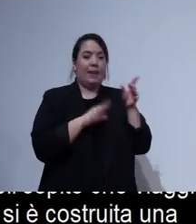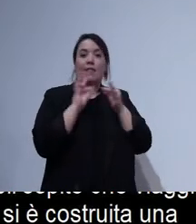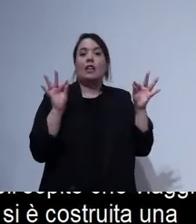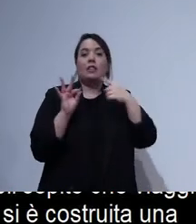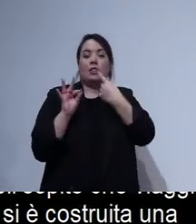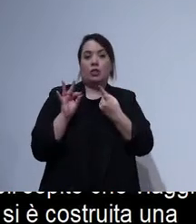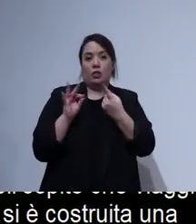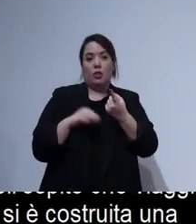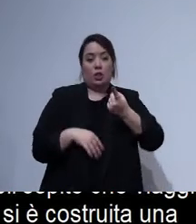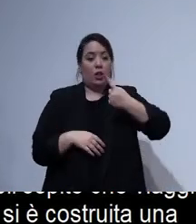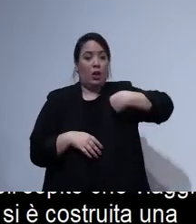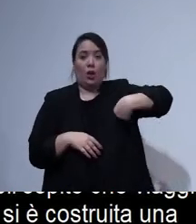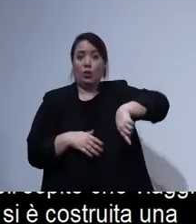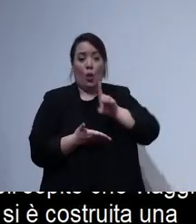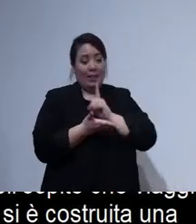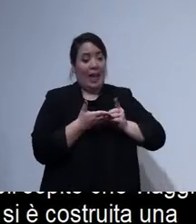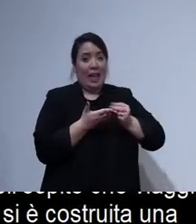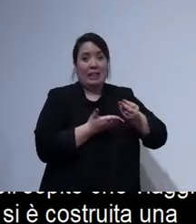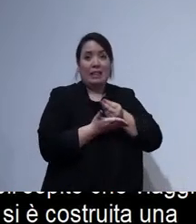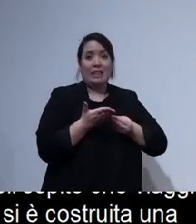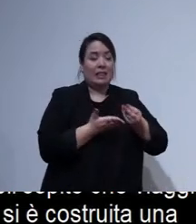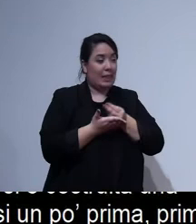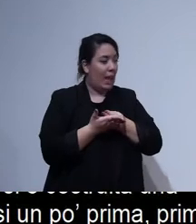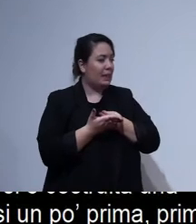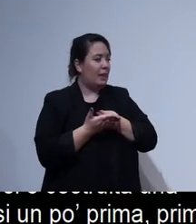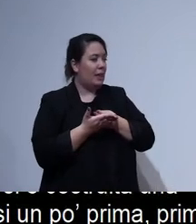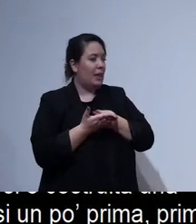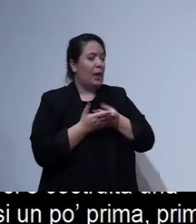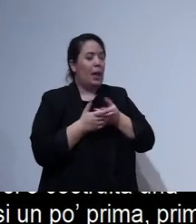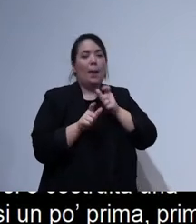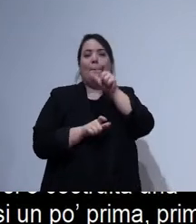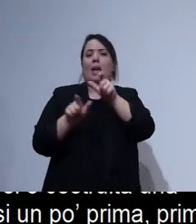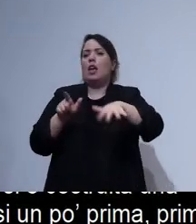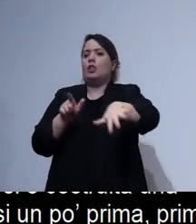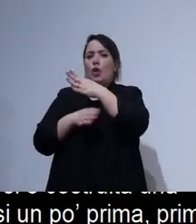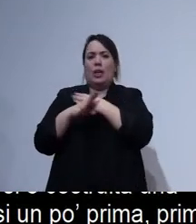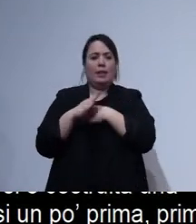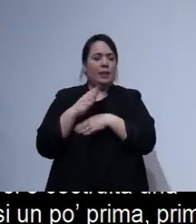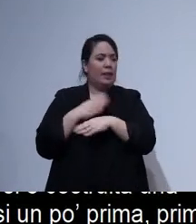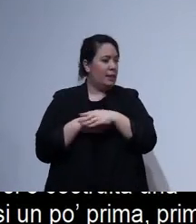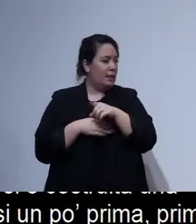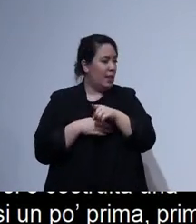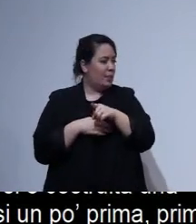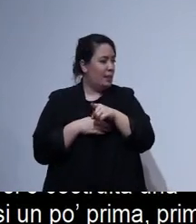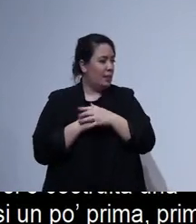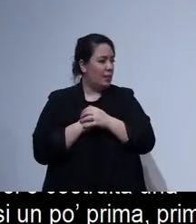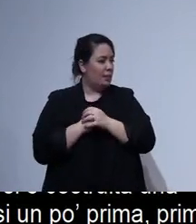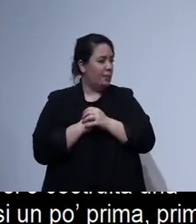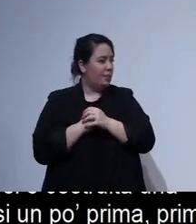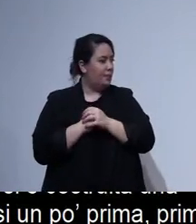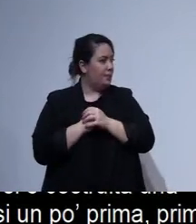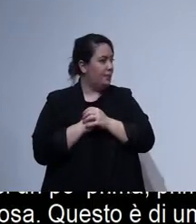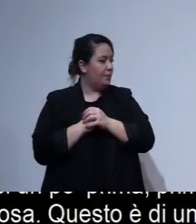sostanzialmente rendiamo le persone disabili, ma questo tu mi avevi detto meglio ieri. Le persone